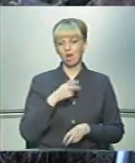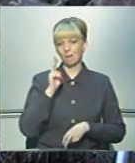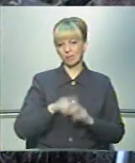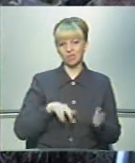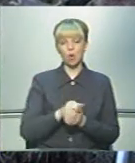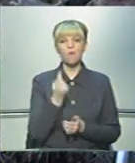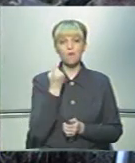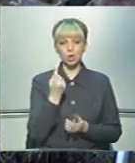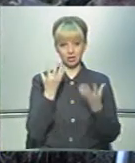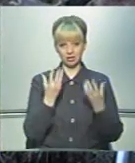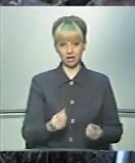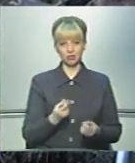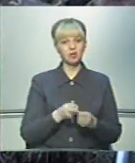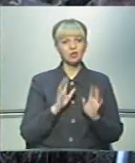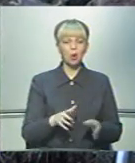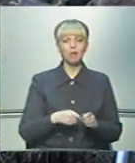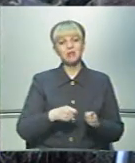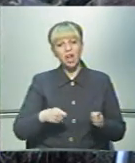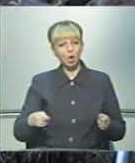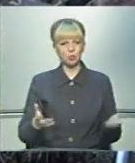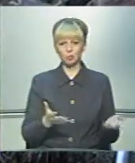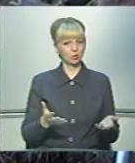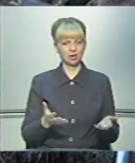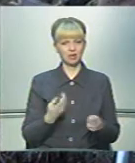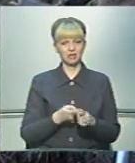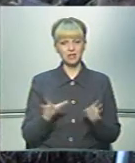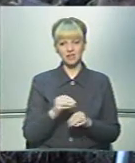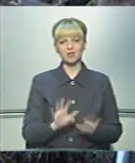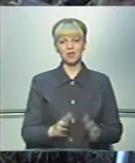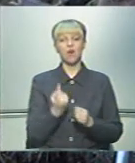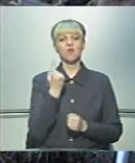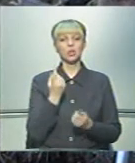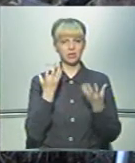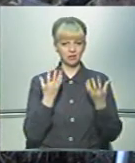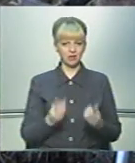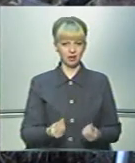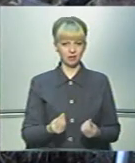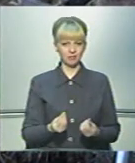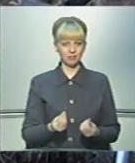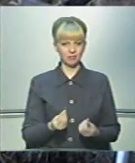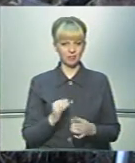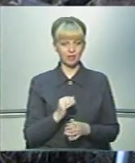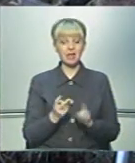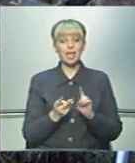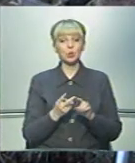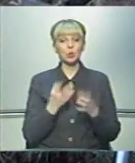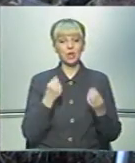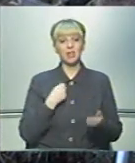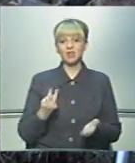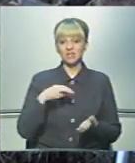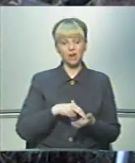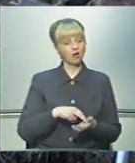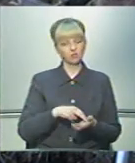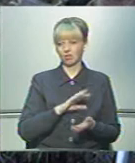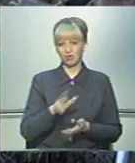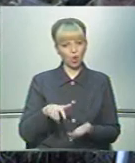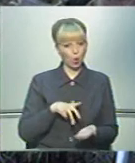ходити в один день. Це не то, що тягнулося якийсь період часу, це сталося в один день. І на другий день я встала і вже не